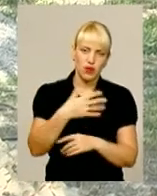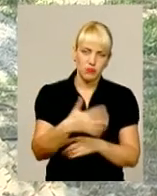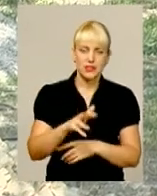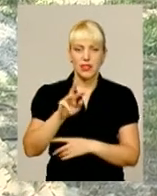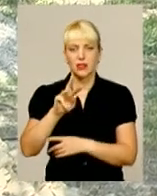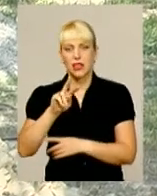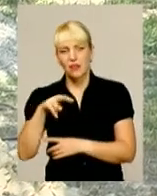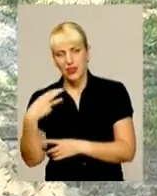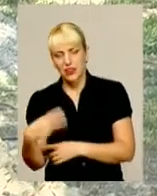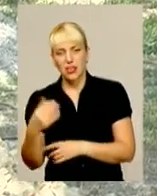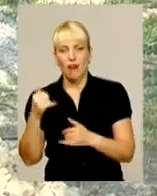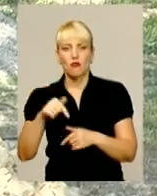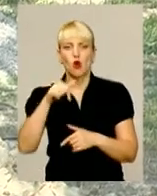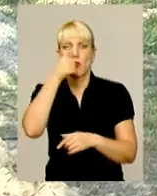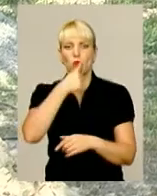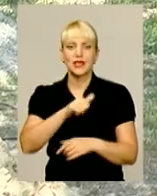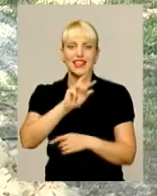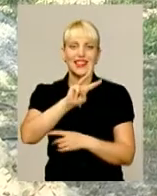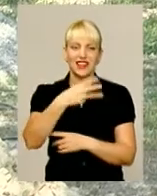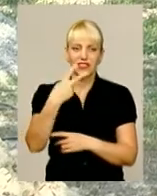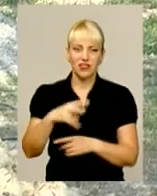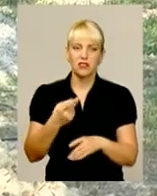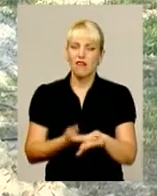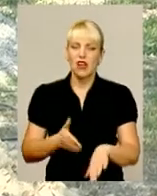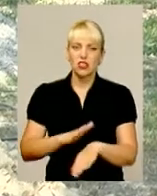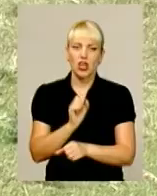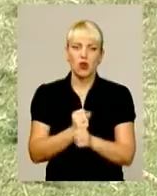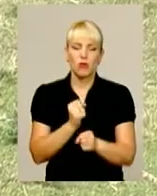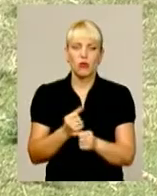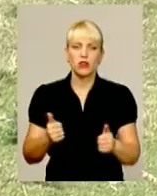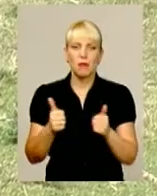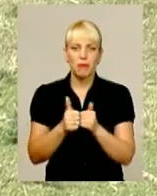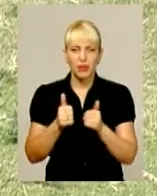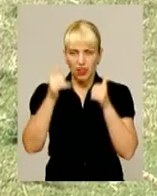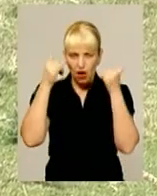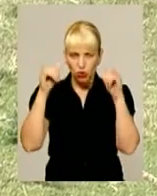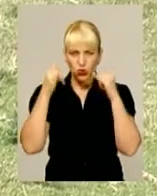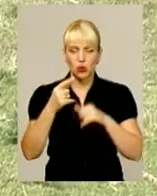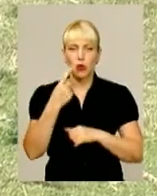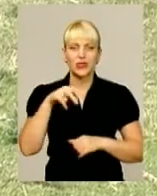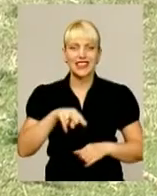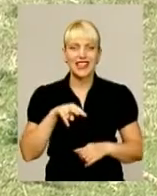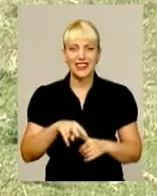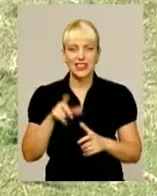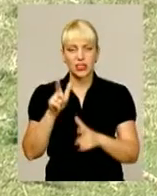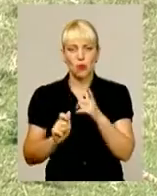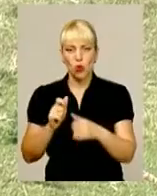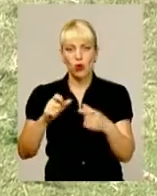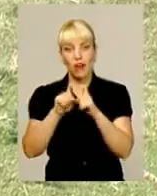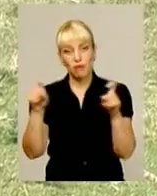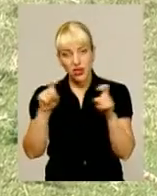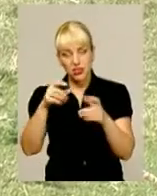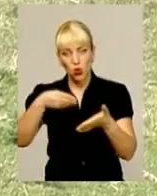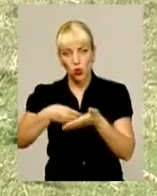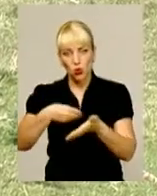3,20. Але дуже тяжка робота біля худоби. Літр пастеризованого молока в крамницях коштує не менше